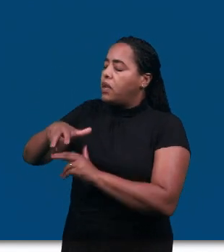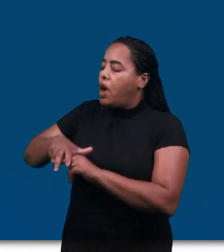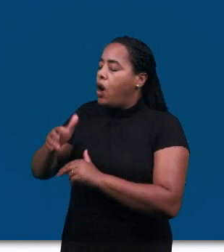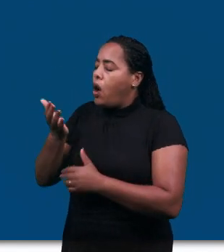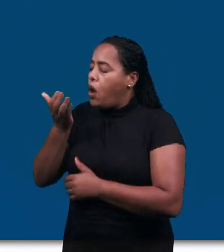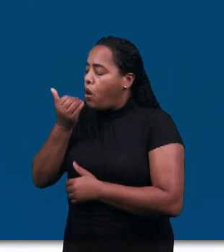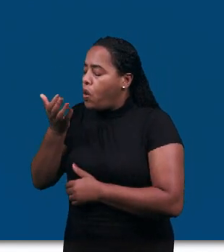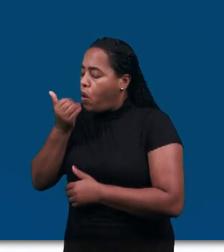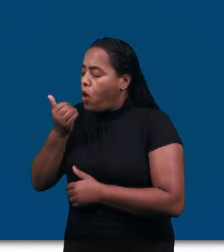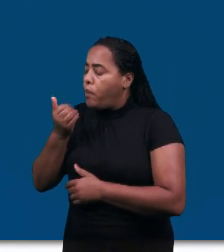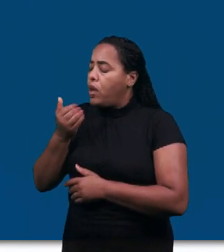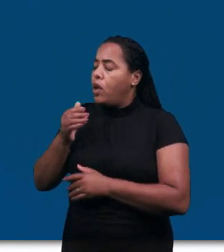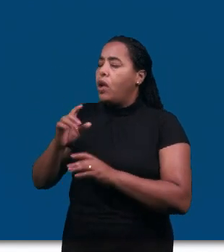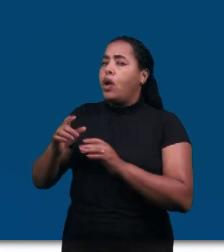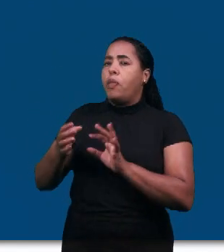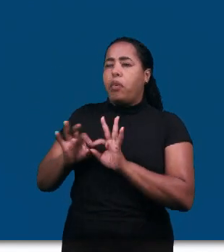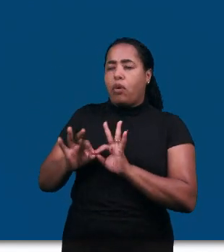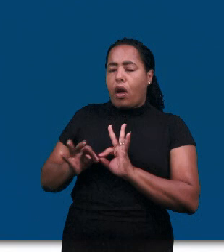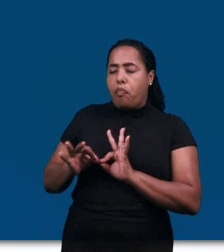тобою